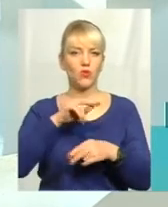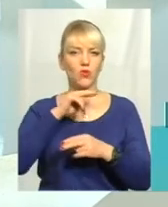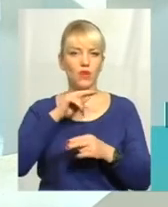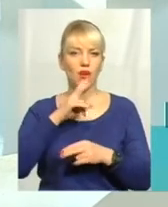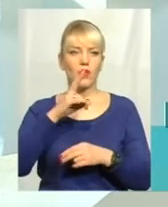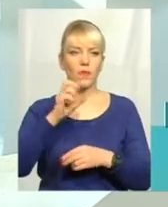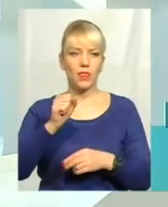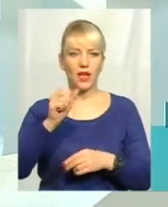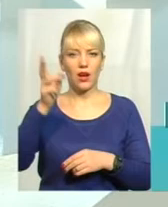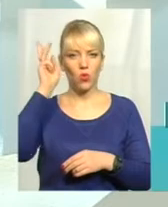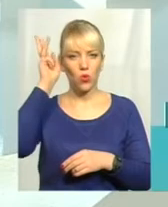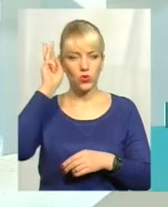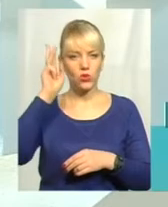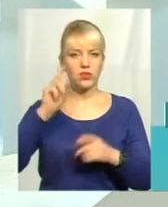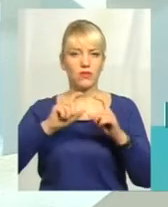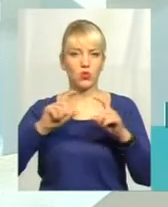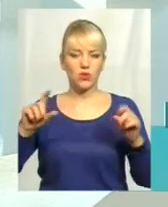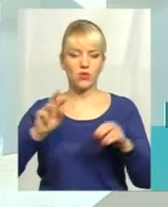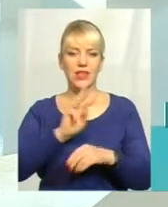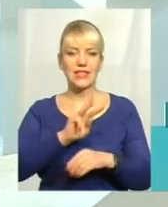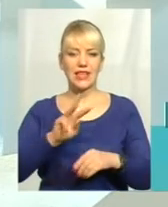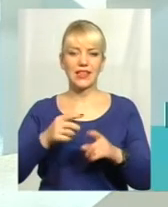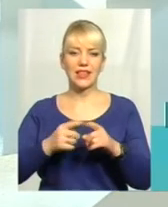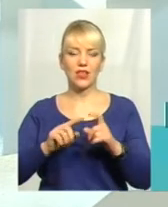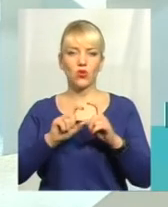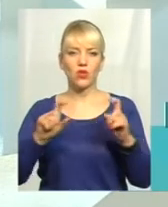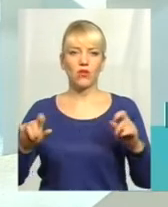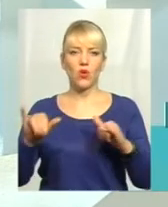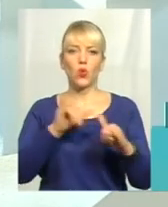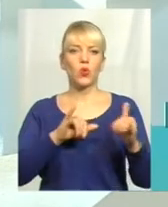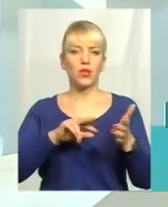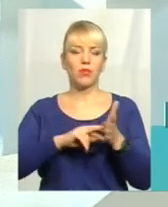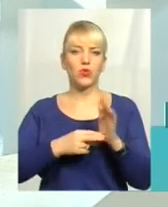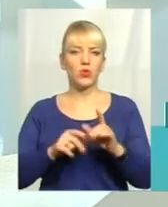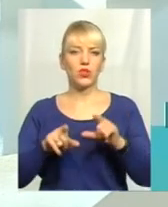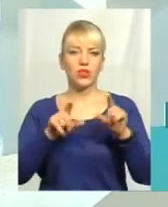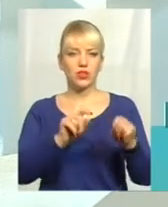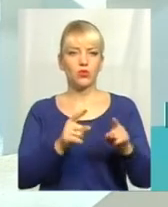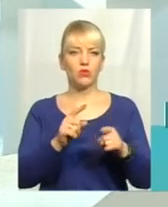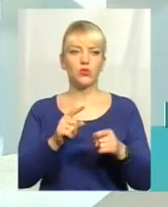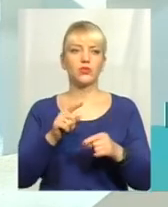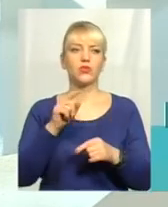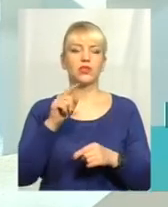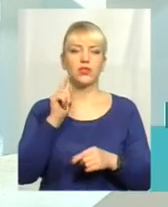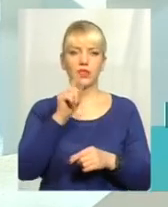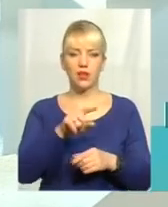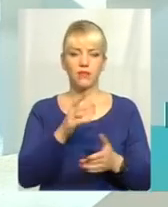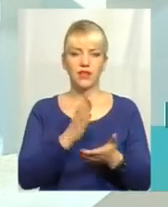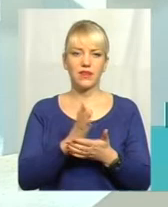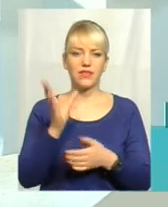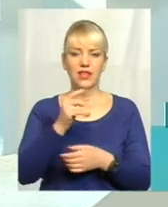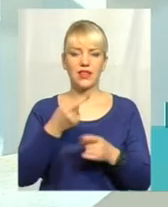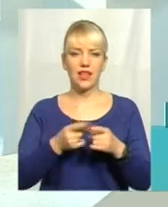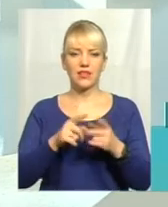консульські установи, тобто на сайти тих установ, куди вони планують їхати. Чому? Тому що саме там розміщена вся та